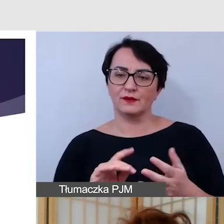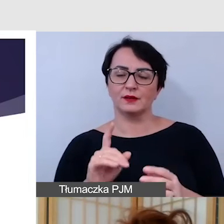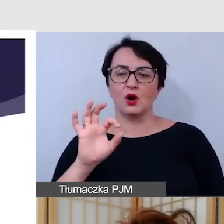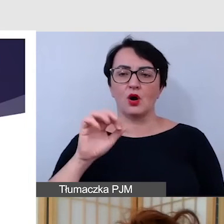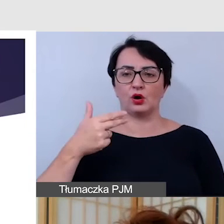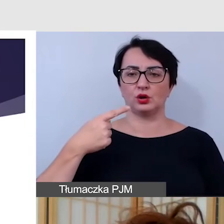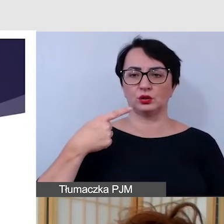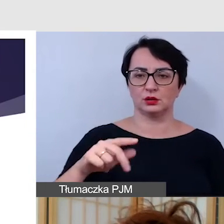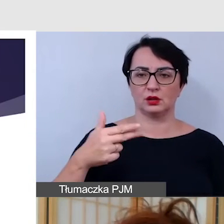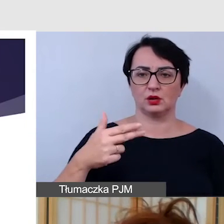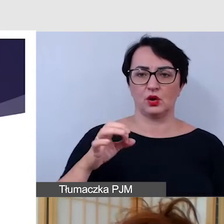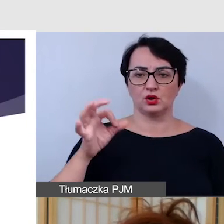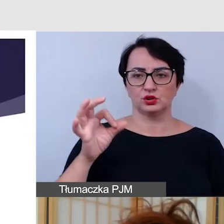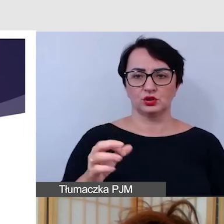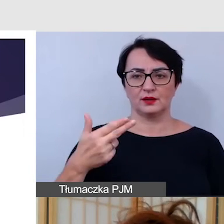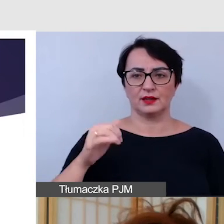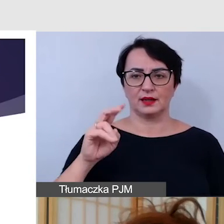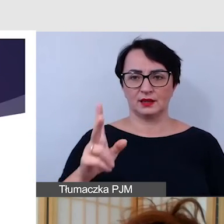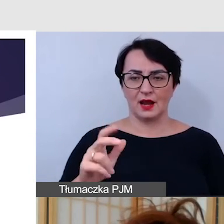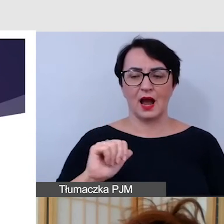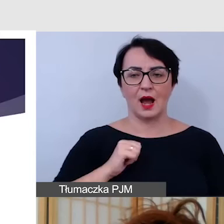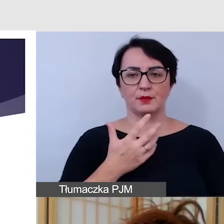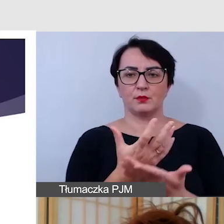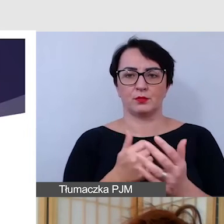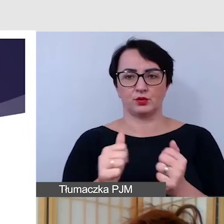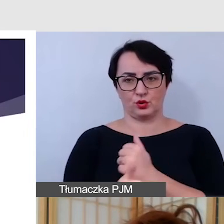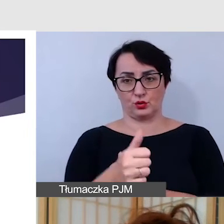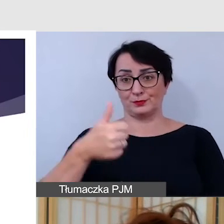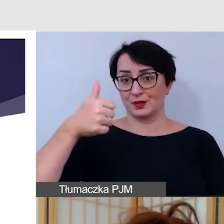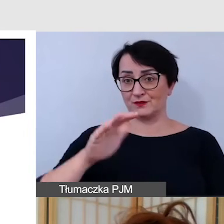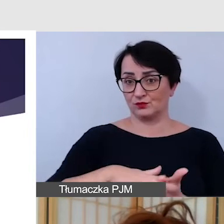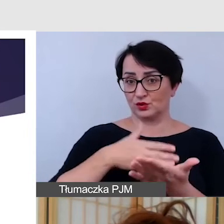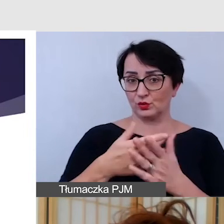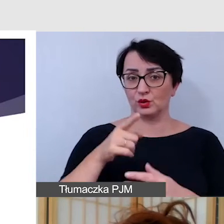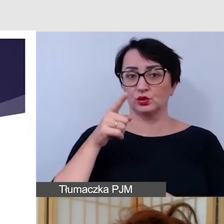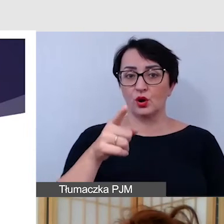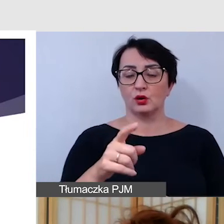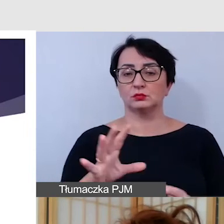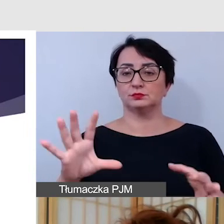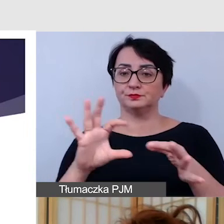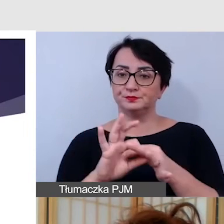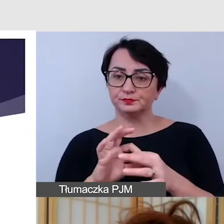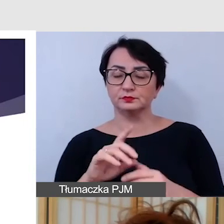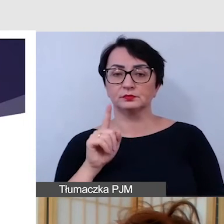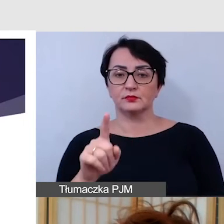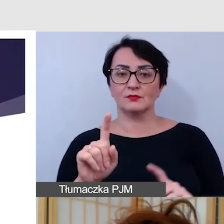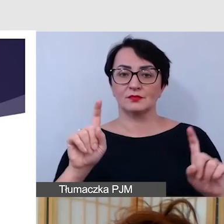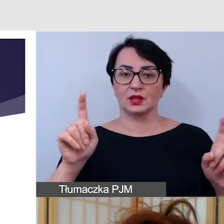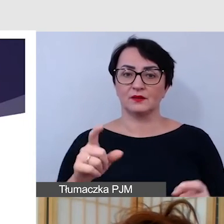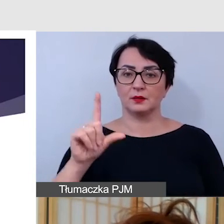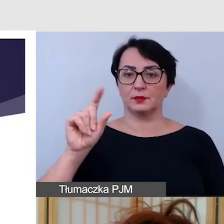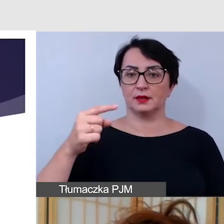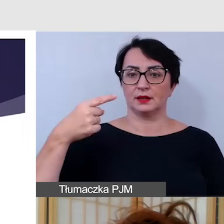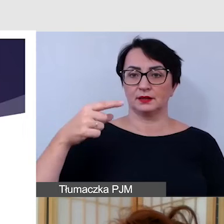zwane do dokumentów, do pobrania. W pierwszym przykładzie widzimy odnośnik, który w nawiasie ma